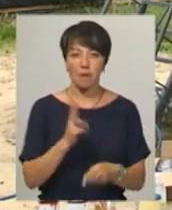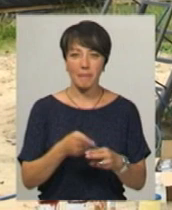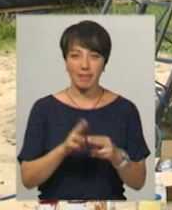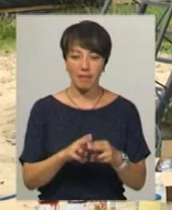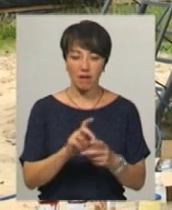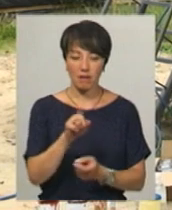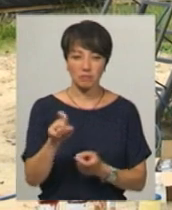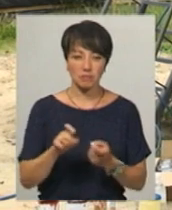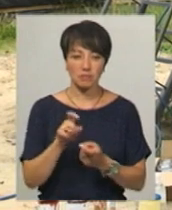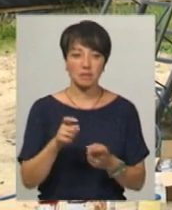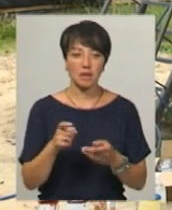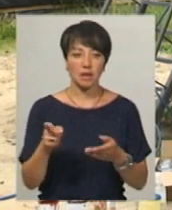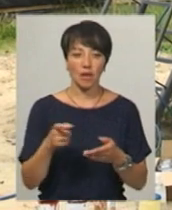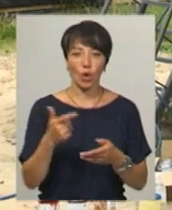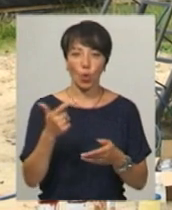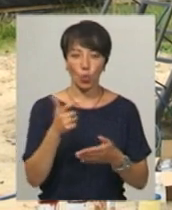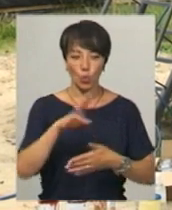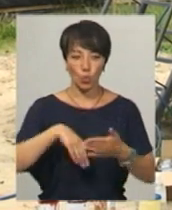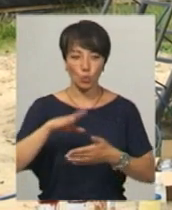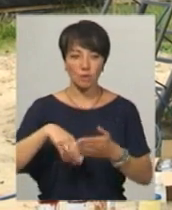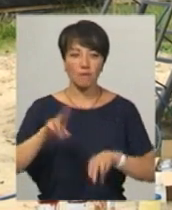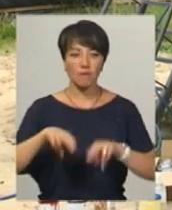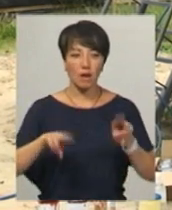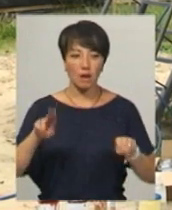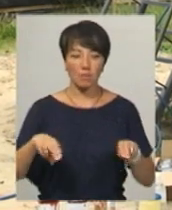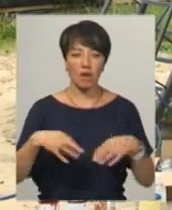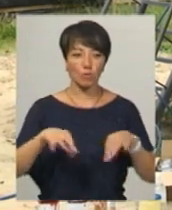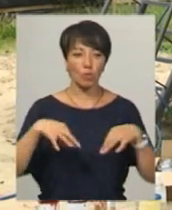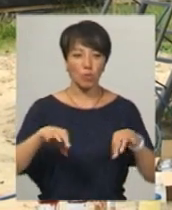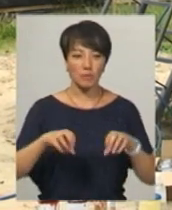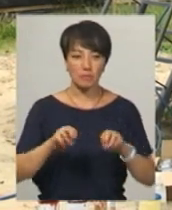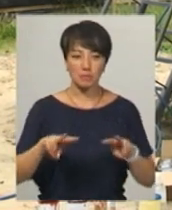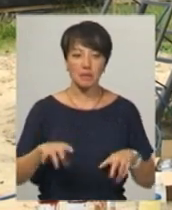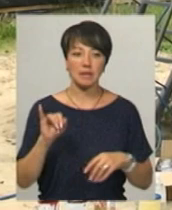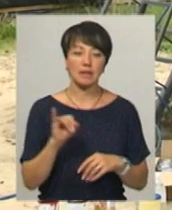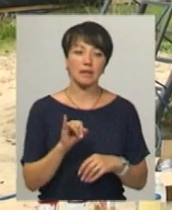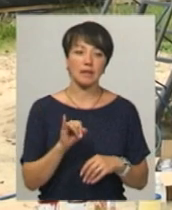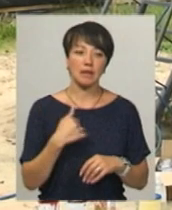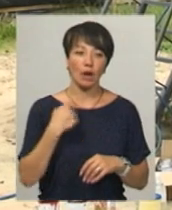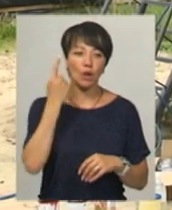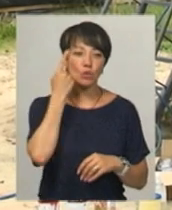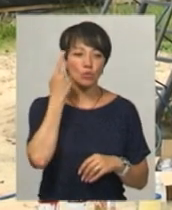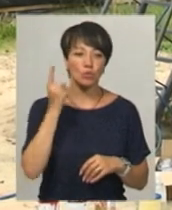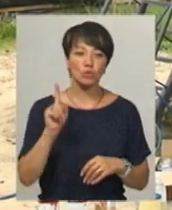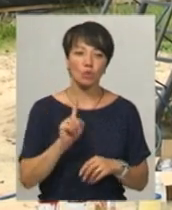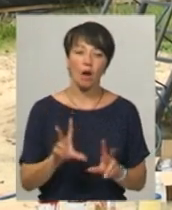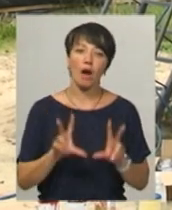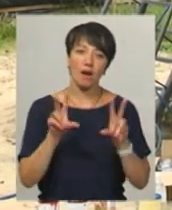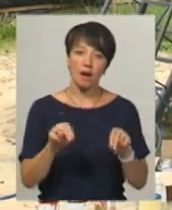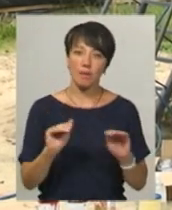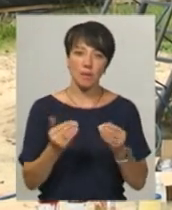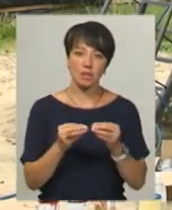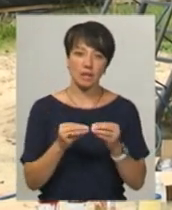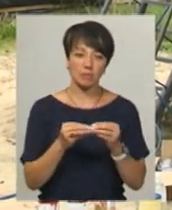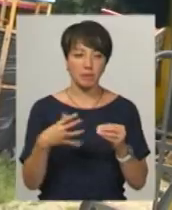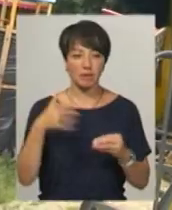чином, значить, нанесений ґрунт, наноситься краска автомобільна. І я думаю, що гарантія буде не менше